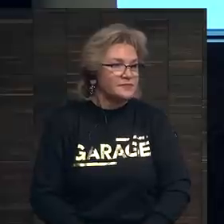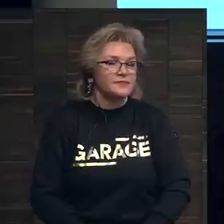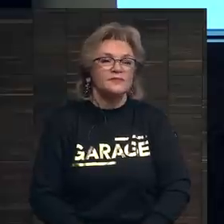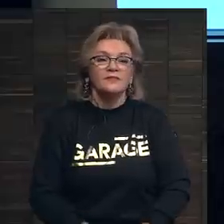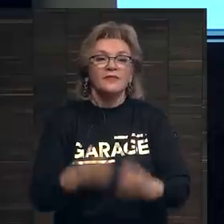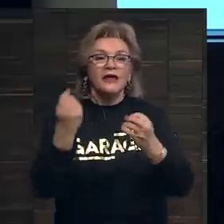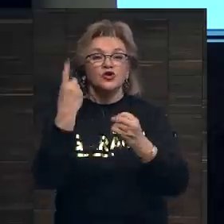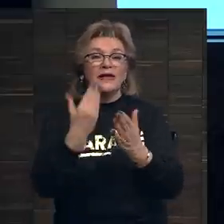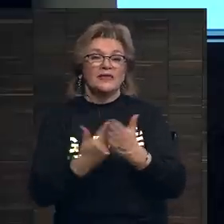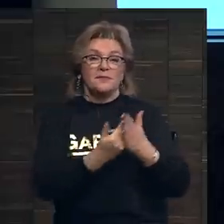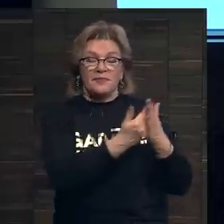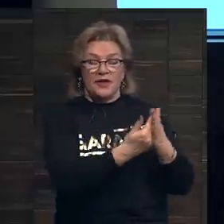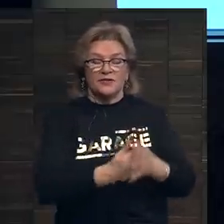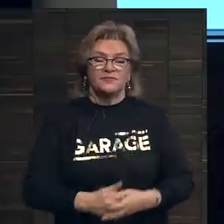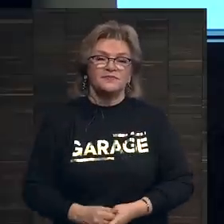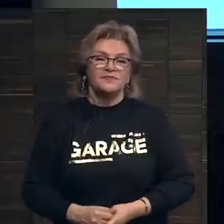Еще один пример.